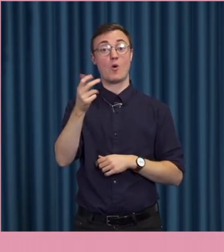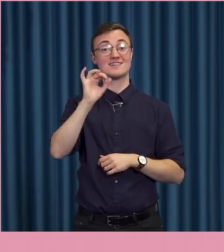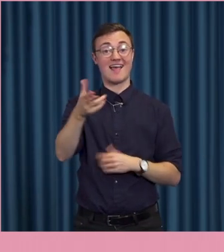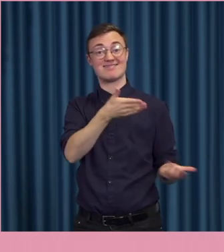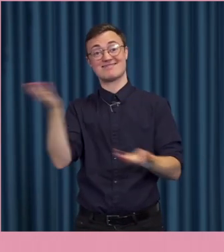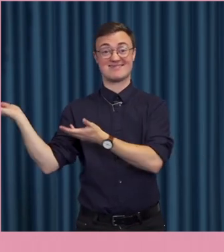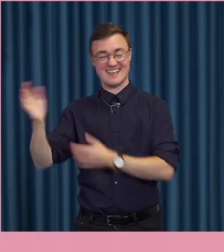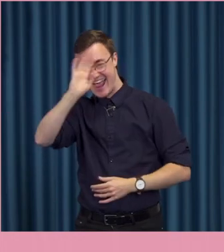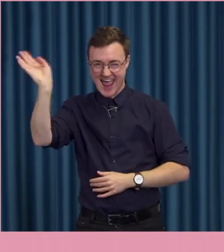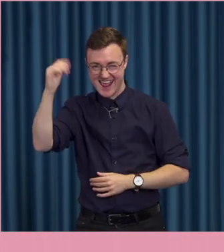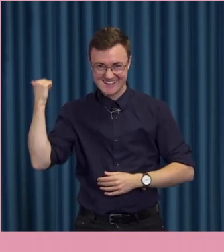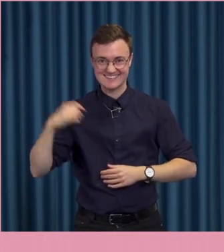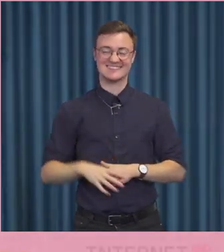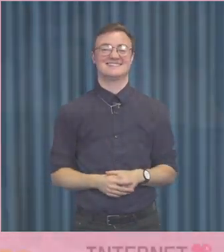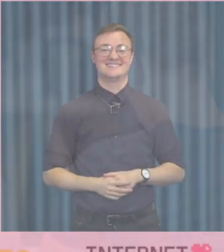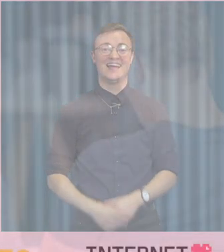Ciao!